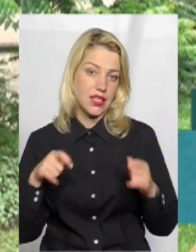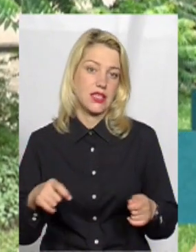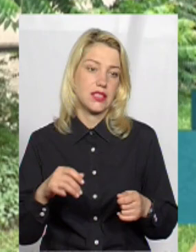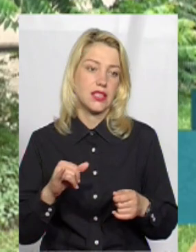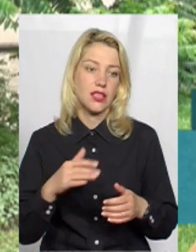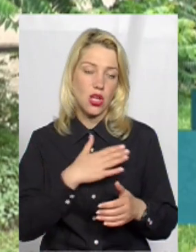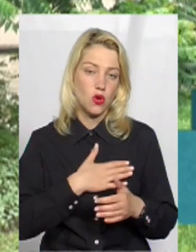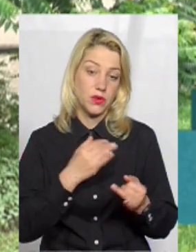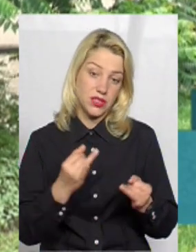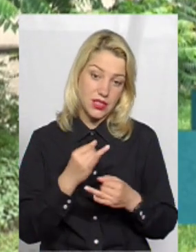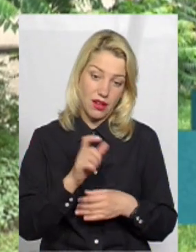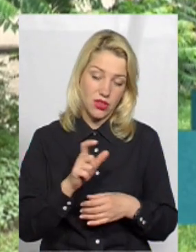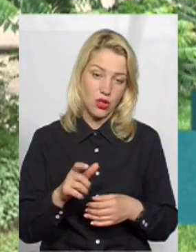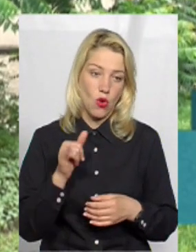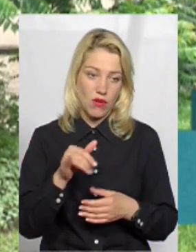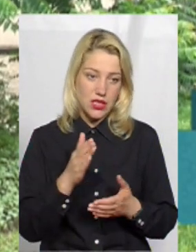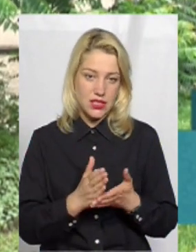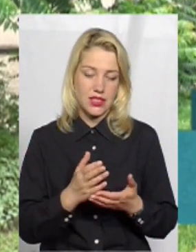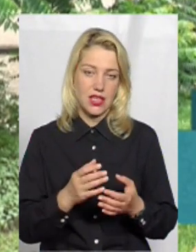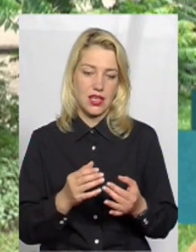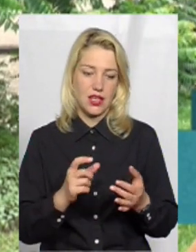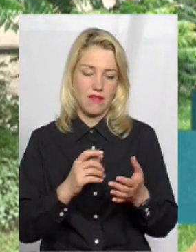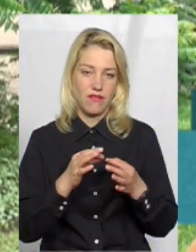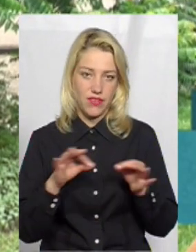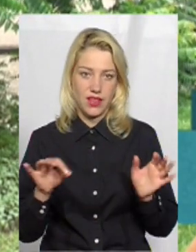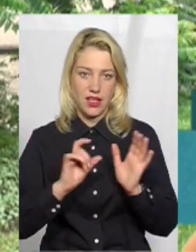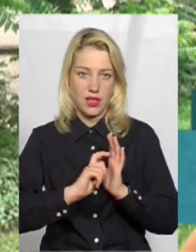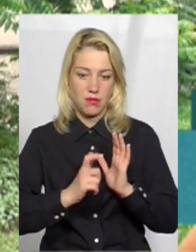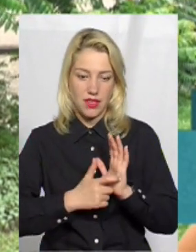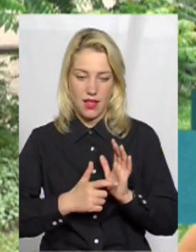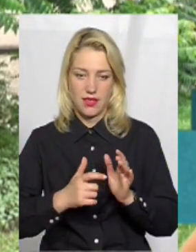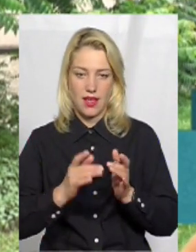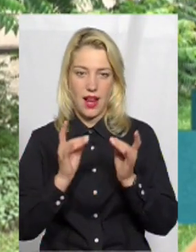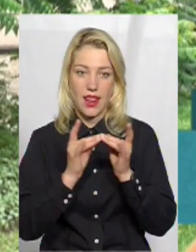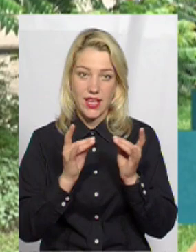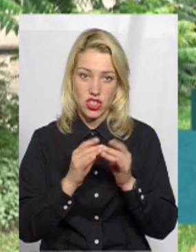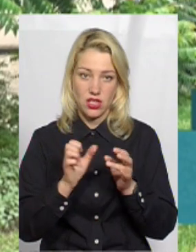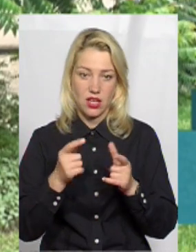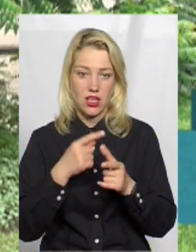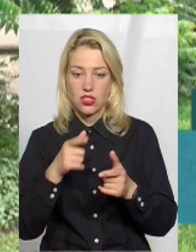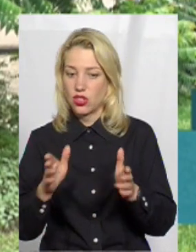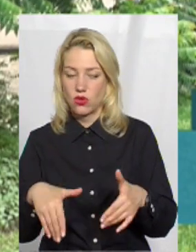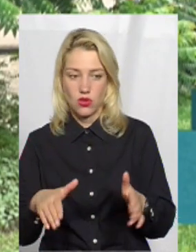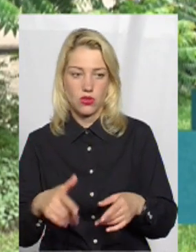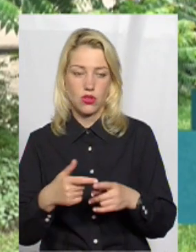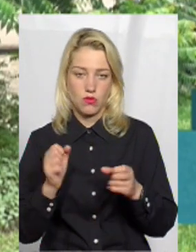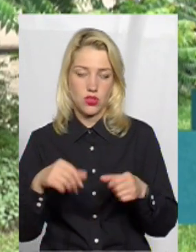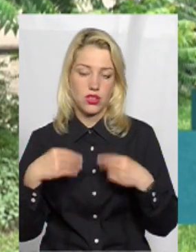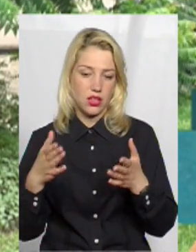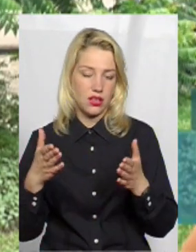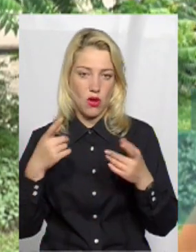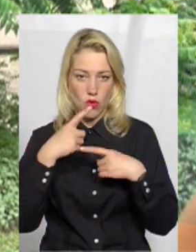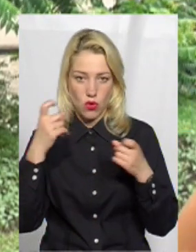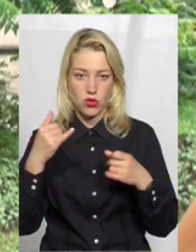цікавих людей, і у вас є вільна кімната, наприклад, чи вільне ліжко, чи навіть вільний коридор, то ви можете дати оголошення, що